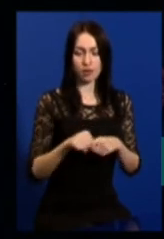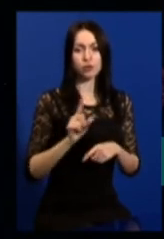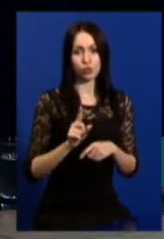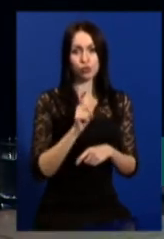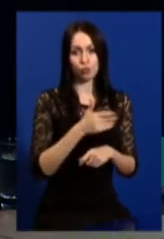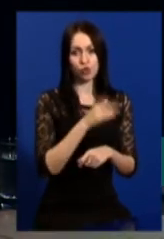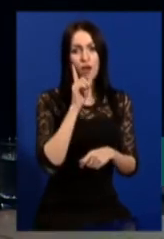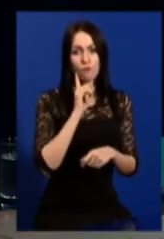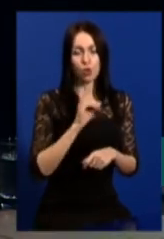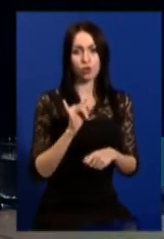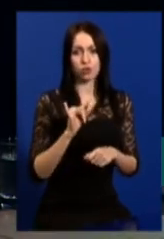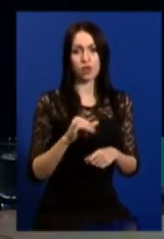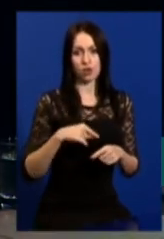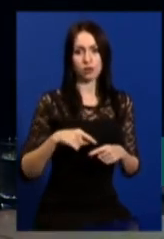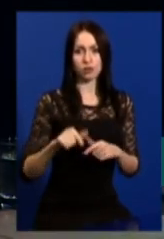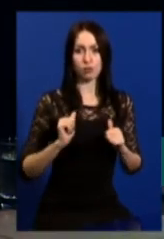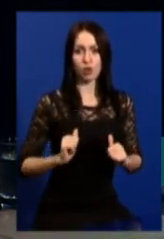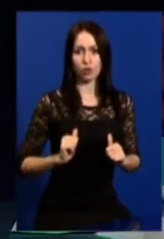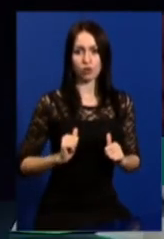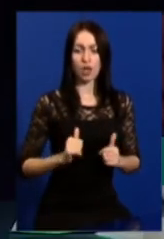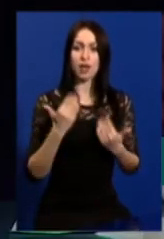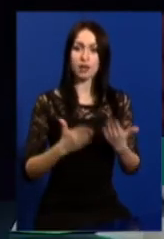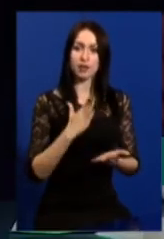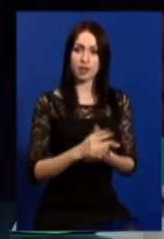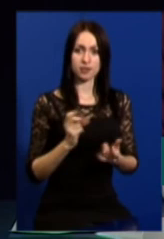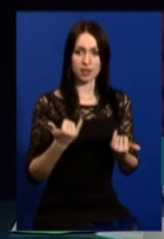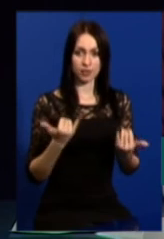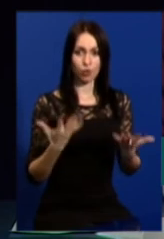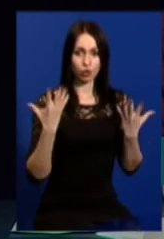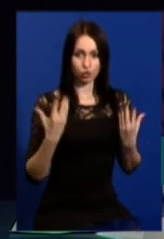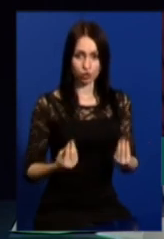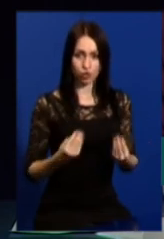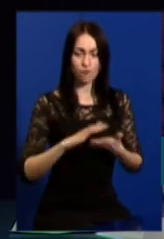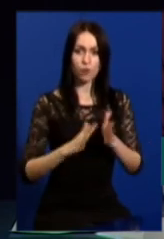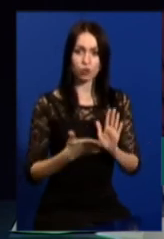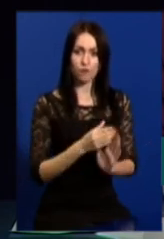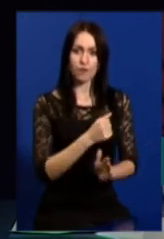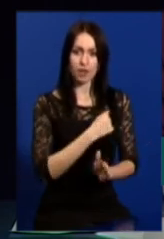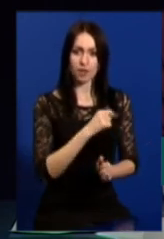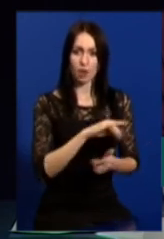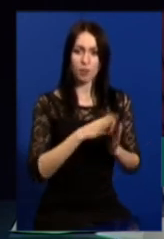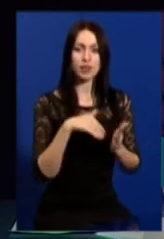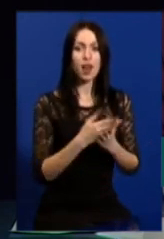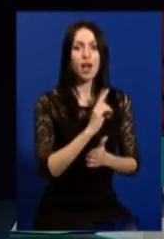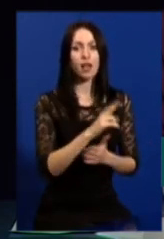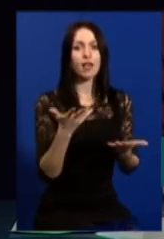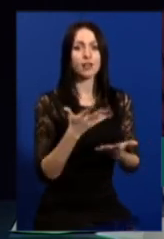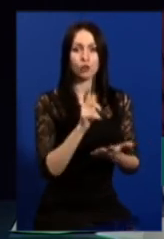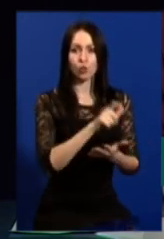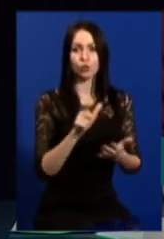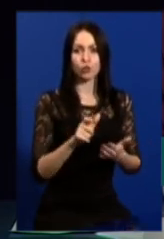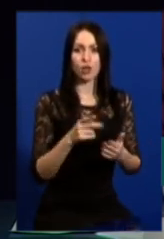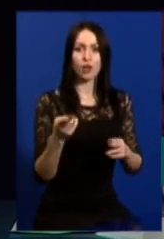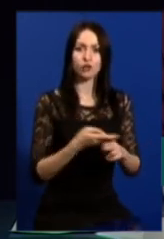комфортно і безперечно його перейшла. Чи діють на сьогоднішній день в умовах воєнного стану для когось, для якихось категорій